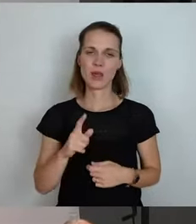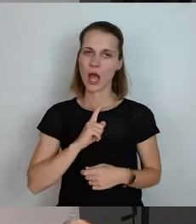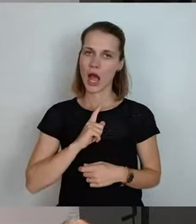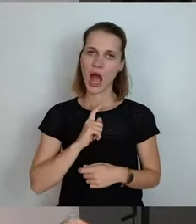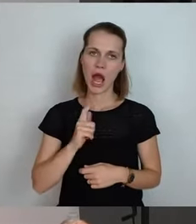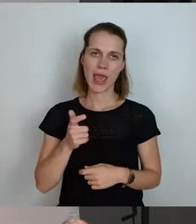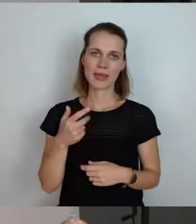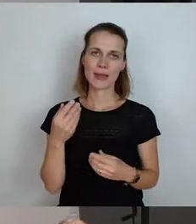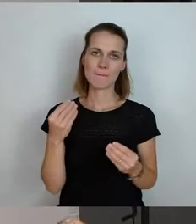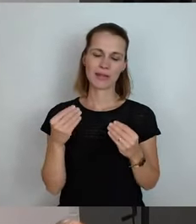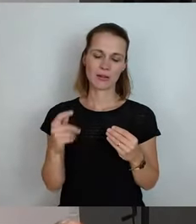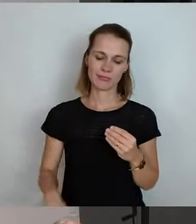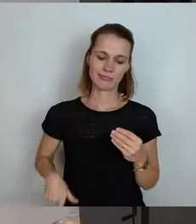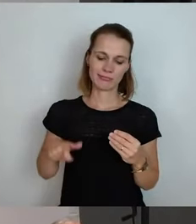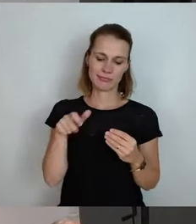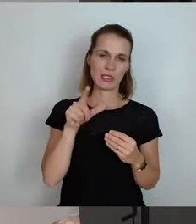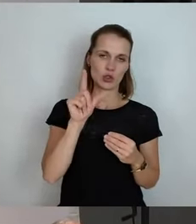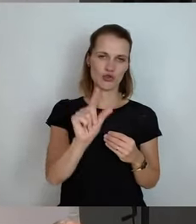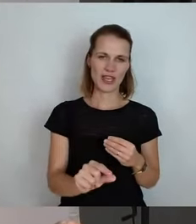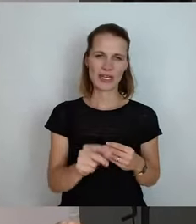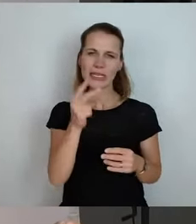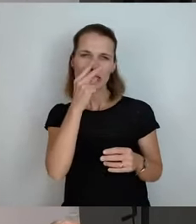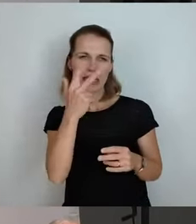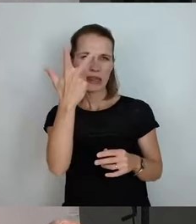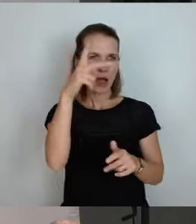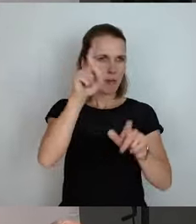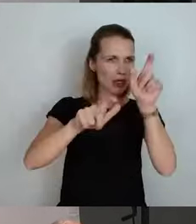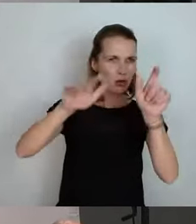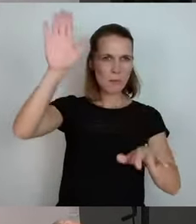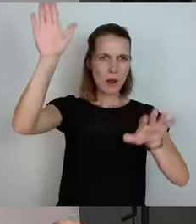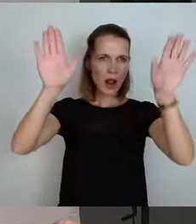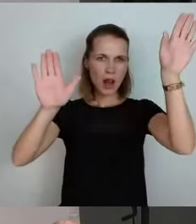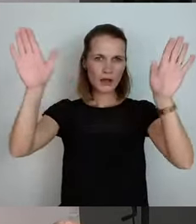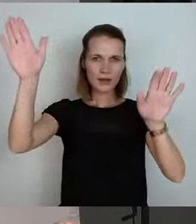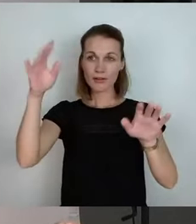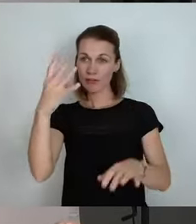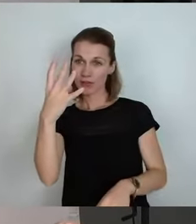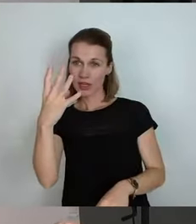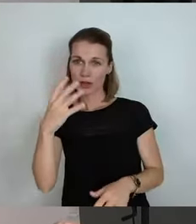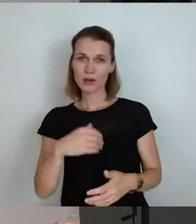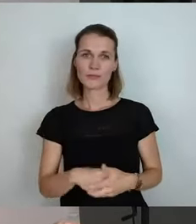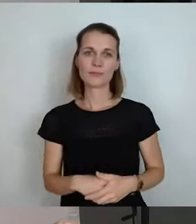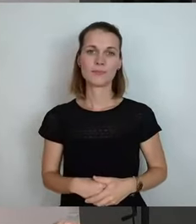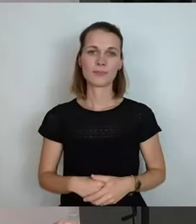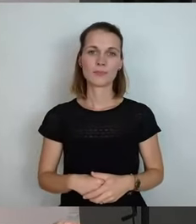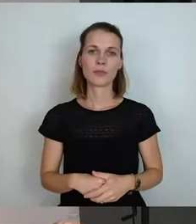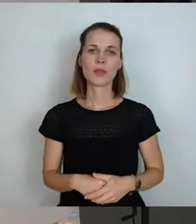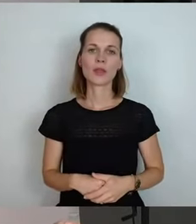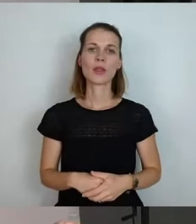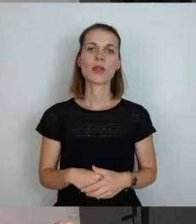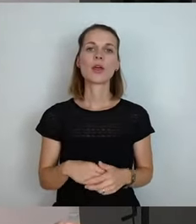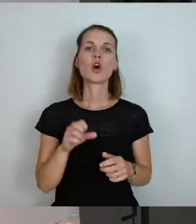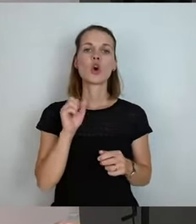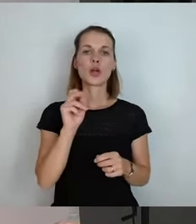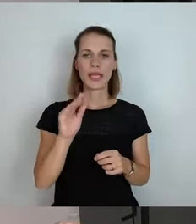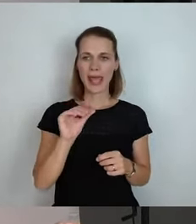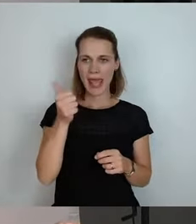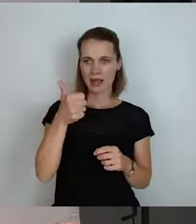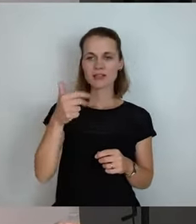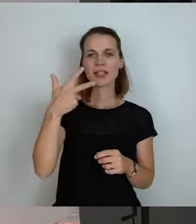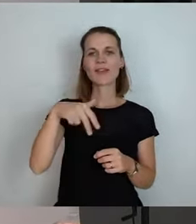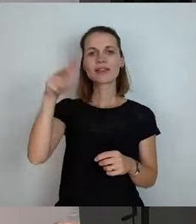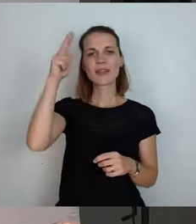Ich habe jetzt drei Wortmeldungen gesehen, vier, okay, also das erste Redezeit war der Herr Findeisen,